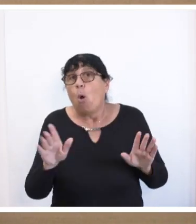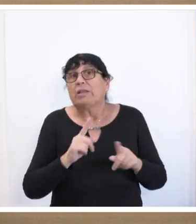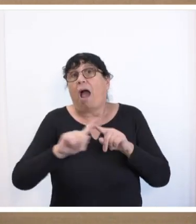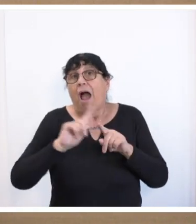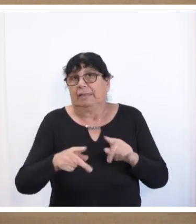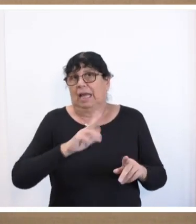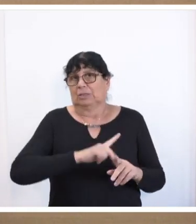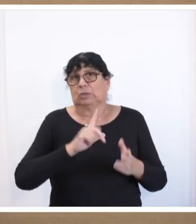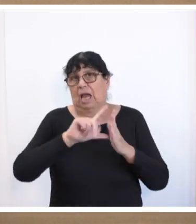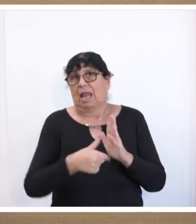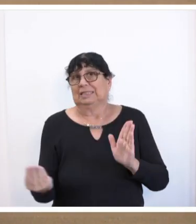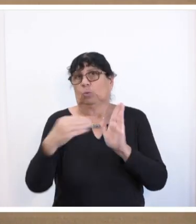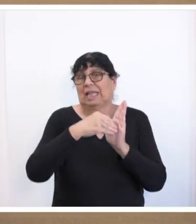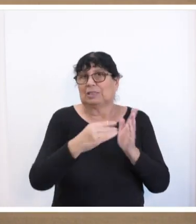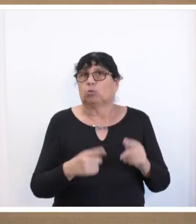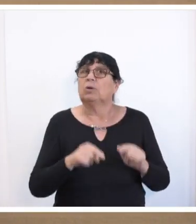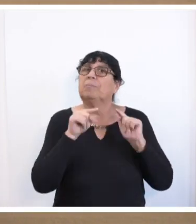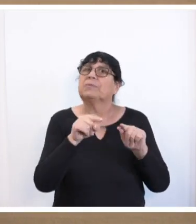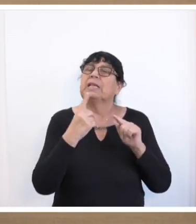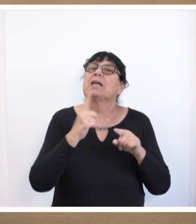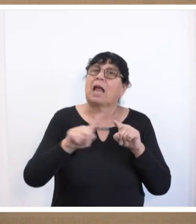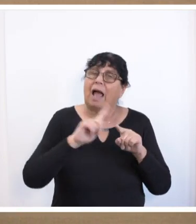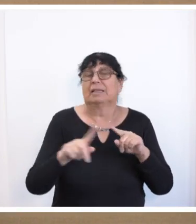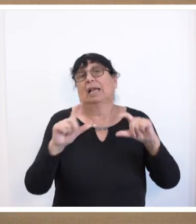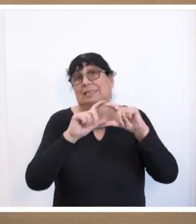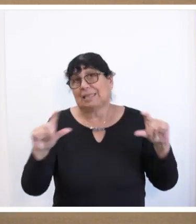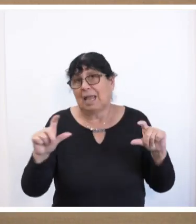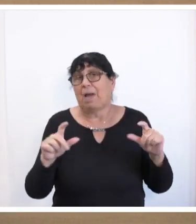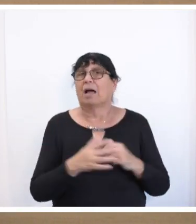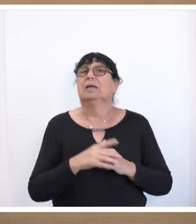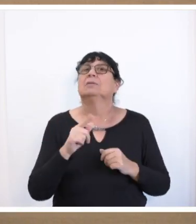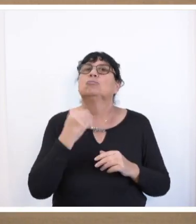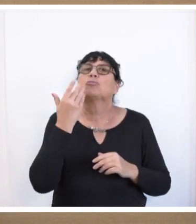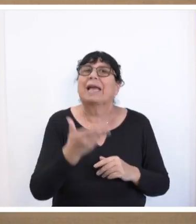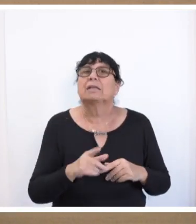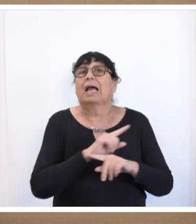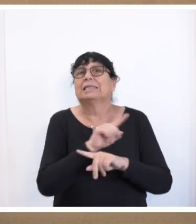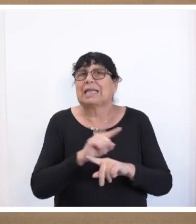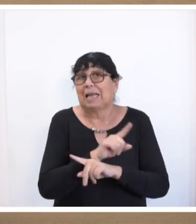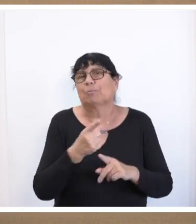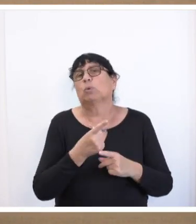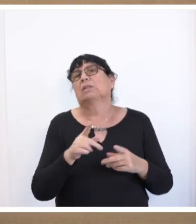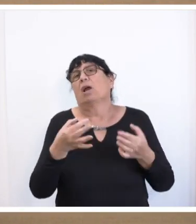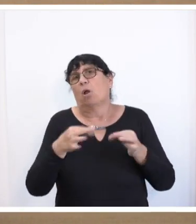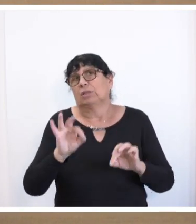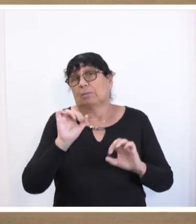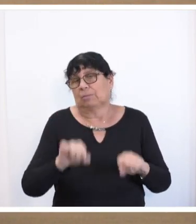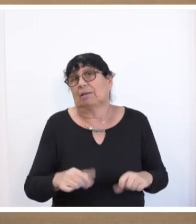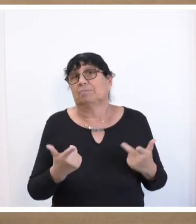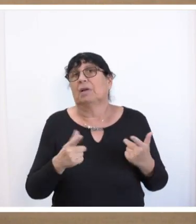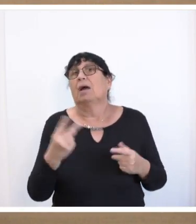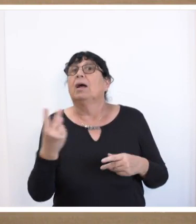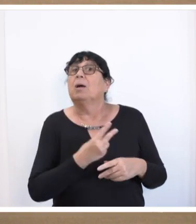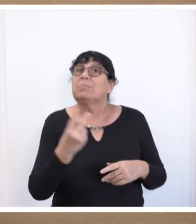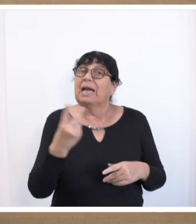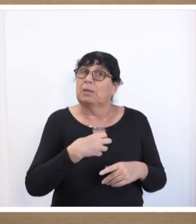Sozialleisten noch dazu. Aber dies ist ein andergelagertes Thema, was man zu einem späteren Zeitpunkt in Angriff nehmen muss. Beiden Problemen gleich